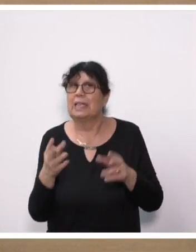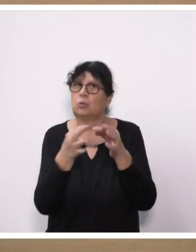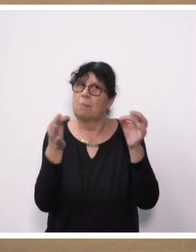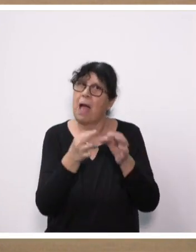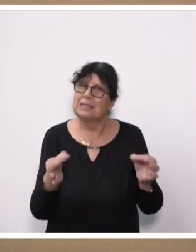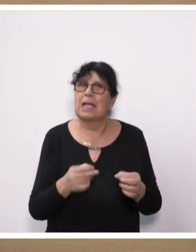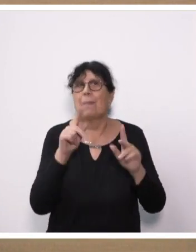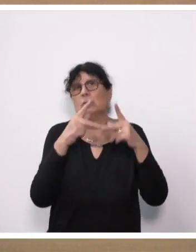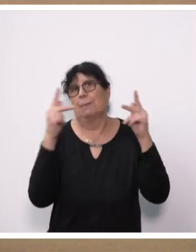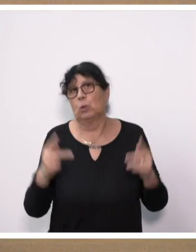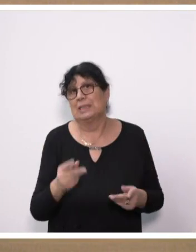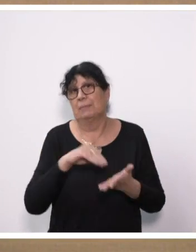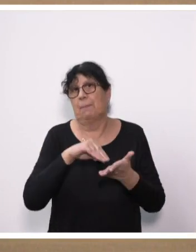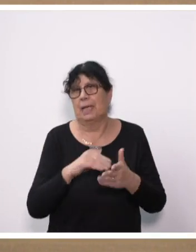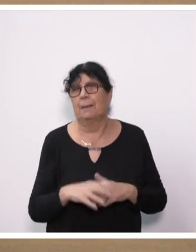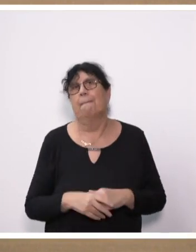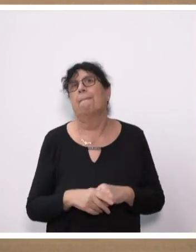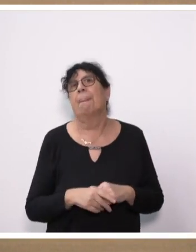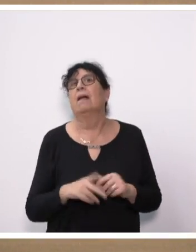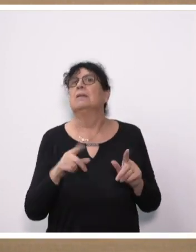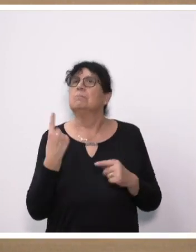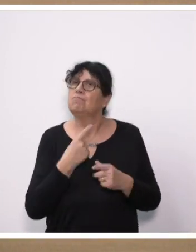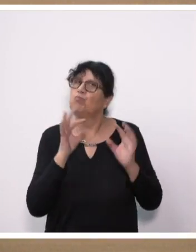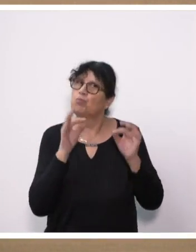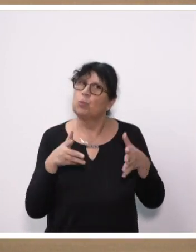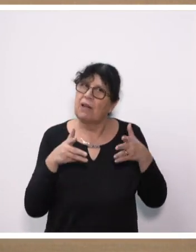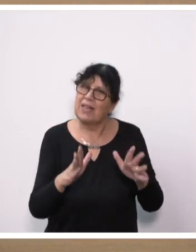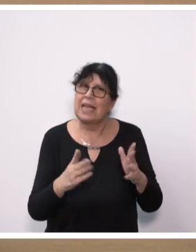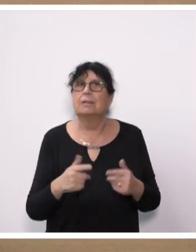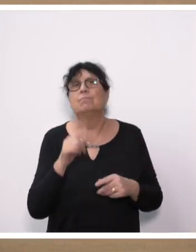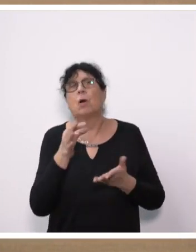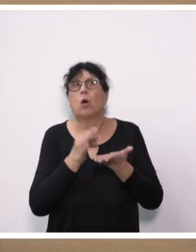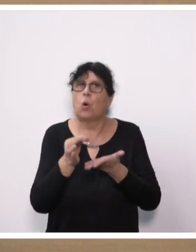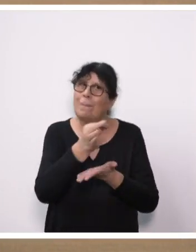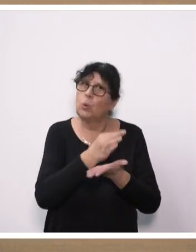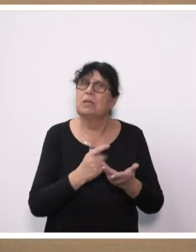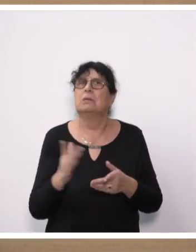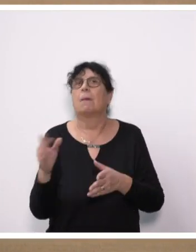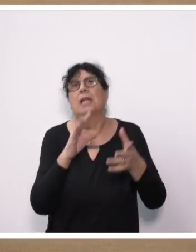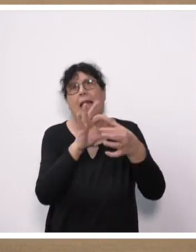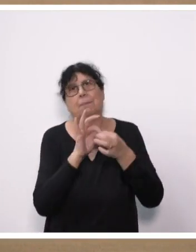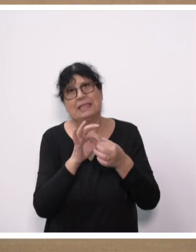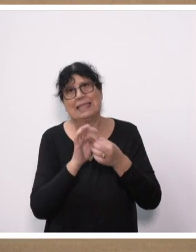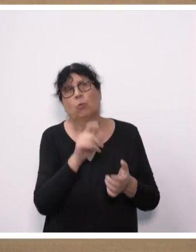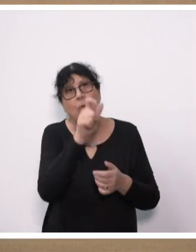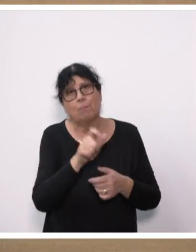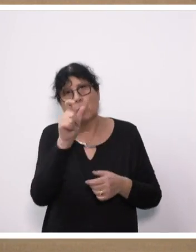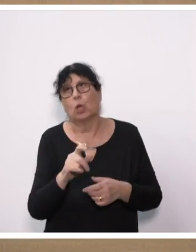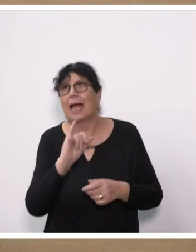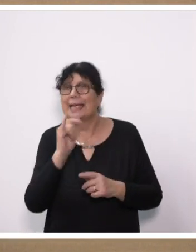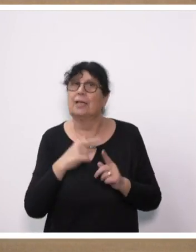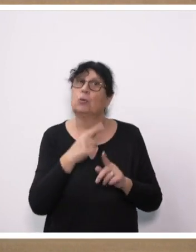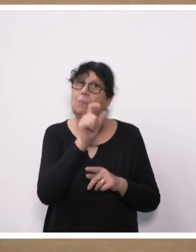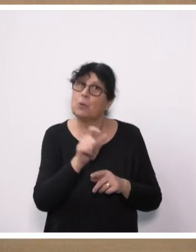aus dem Konzept dabei. Wir sind also auf einem guten Weg, die Kommunen unter Einbeziehung der Bürgerinnen und Bürger in